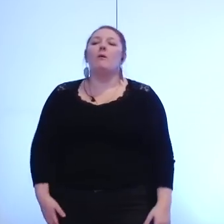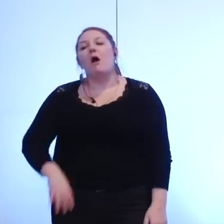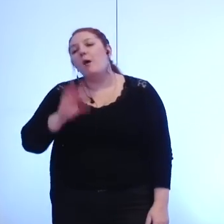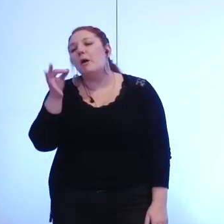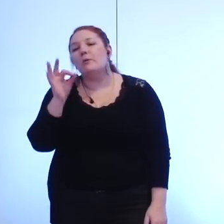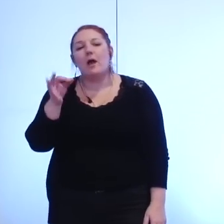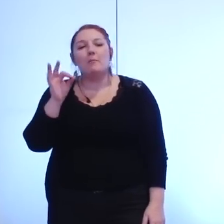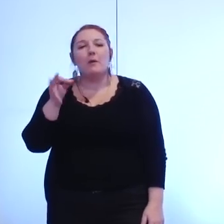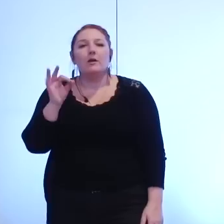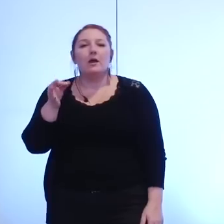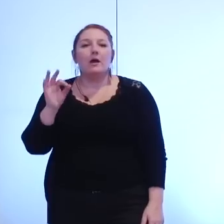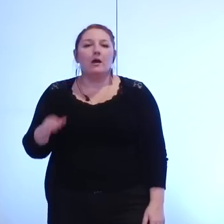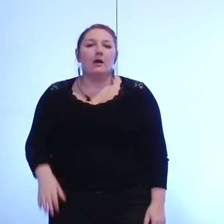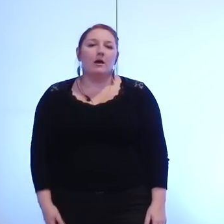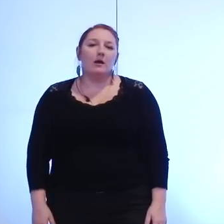comment